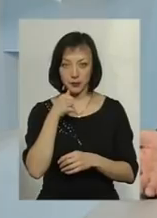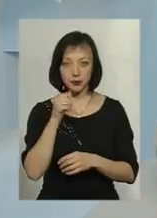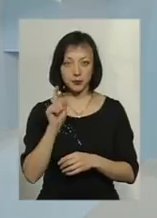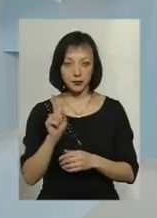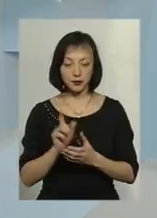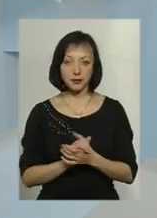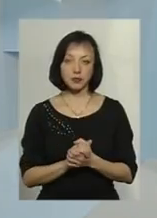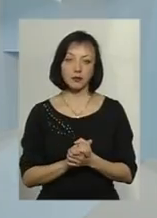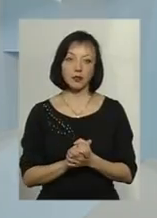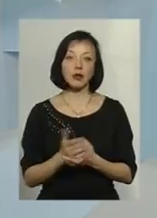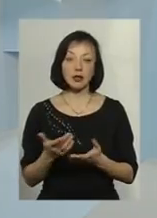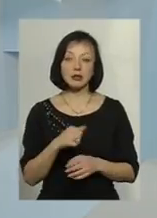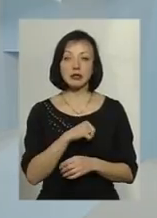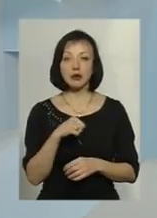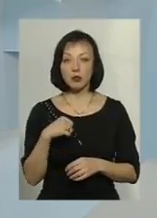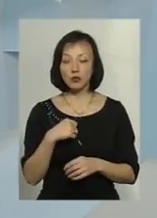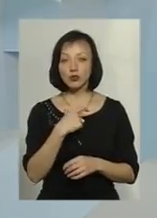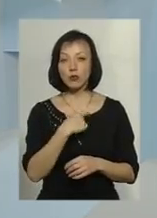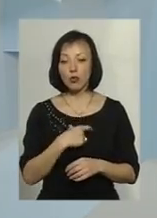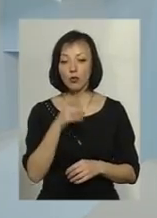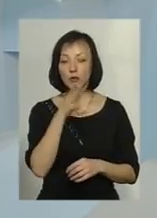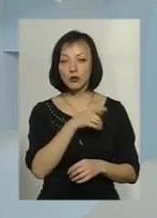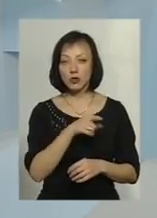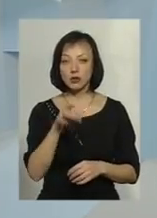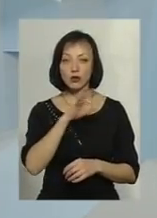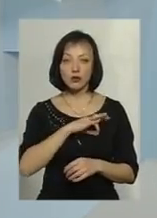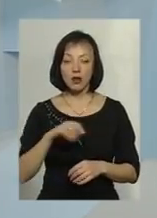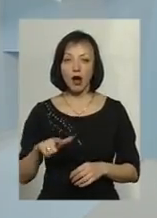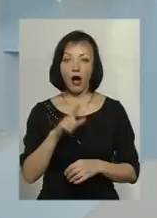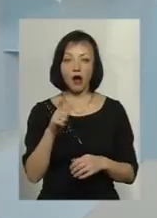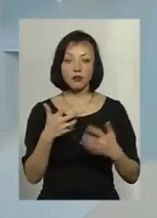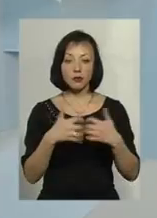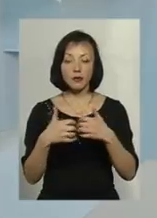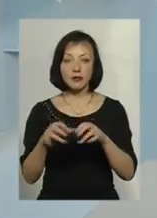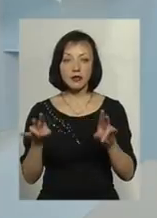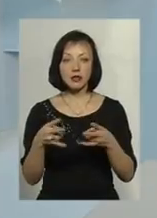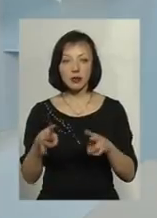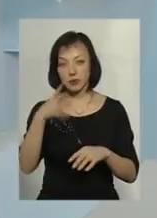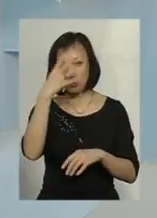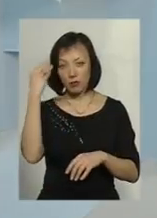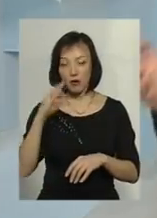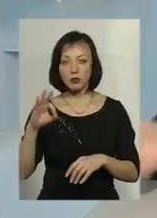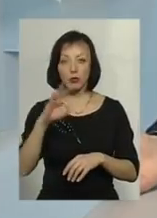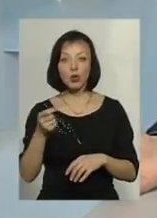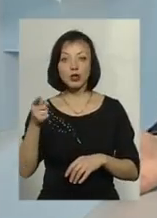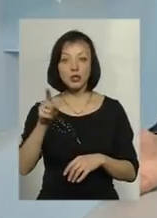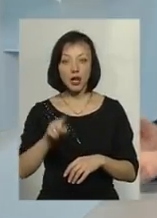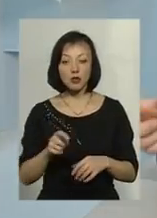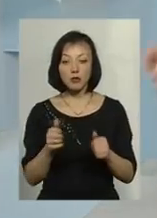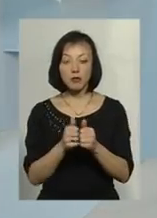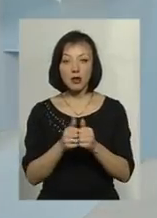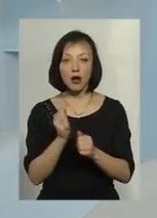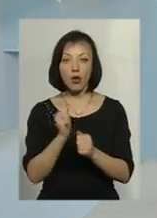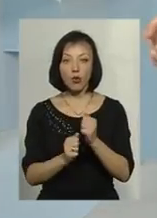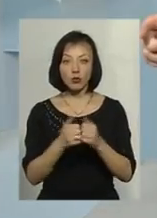Ну, само собою, що і під час користування газовими приладами не слід забувати про те, що майже біля кожного